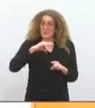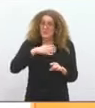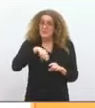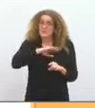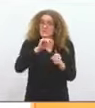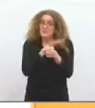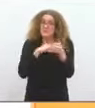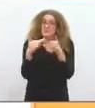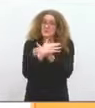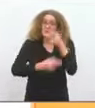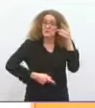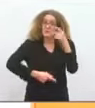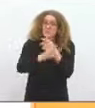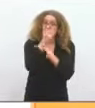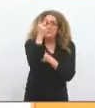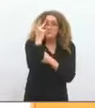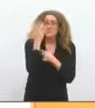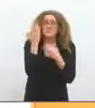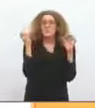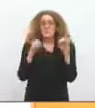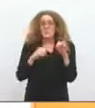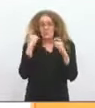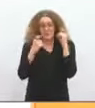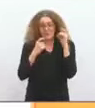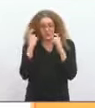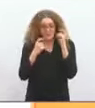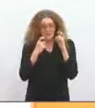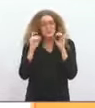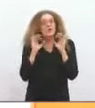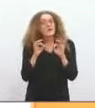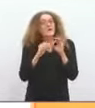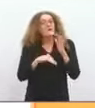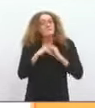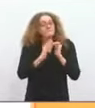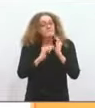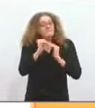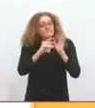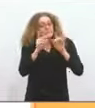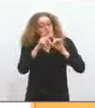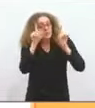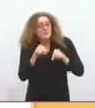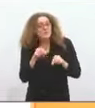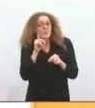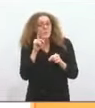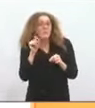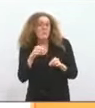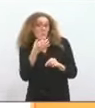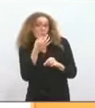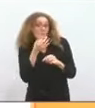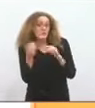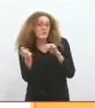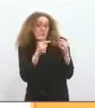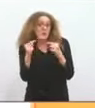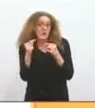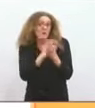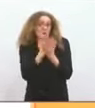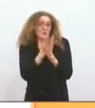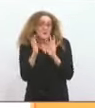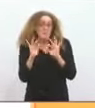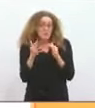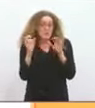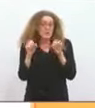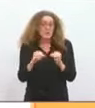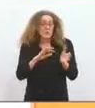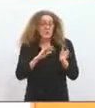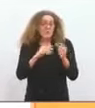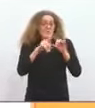qu peut se poser la question dans la construction du budget, puisque c'est un débat d'orientation, la possibilité peut-être de faire évoluer les choses d'ici qu'on vote